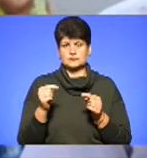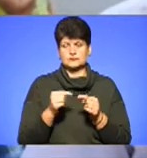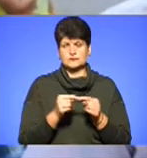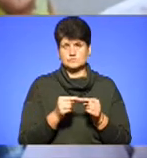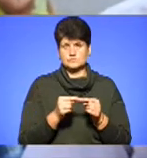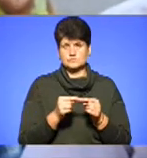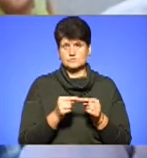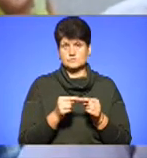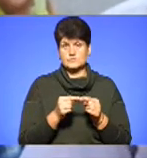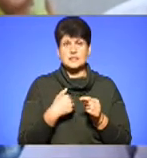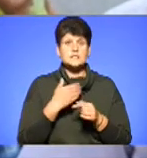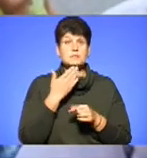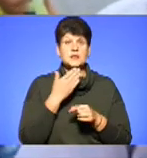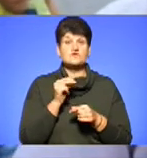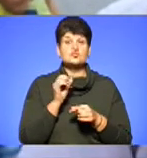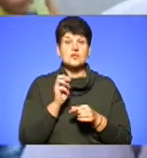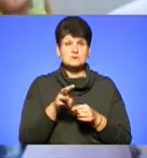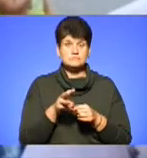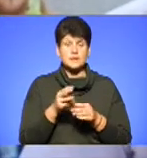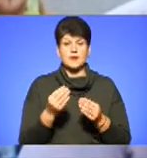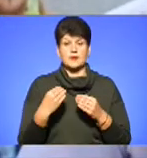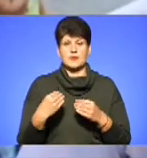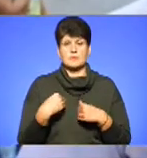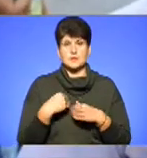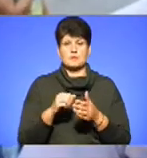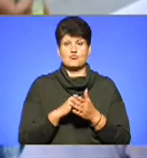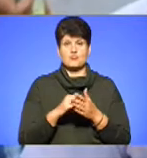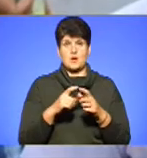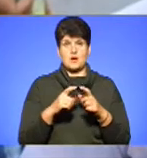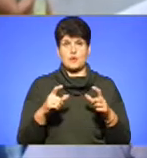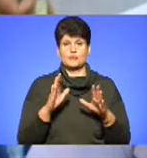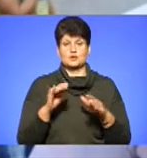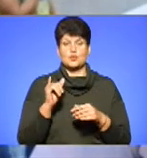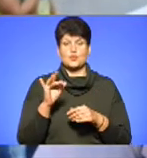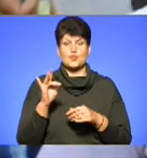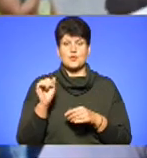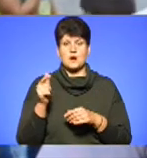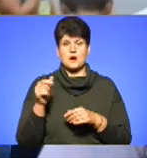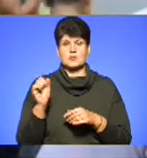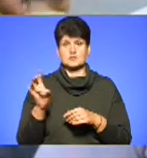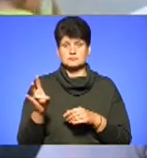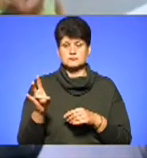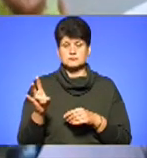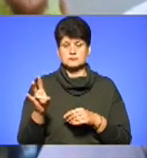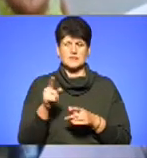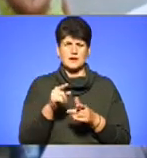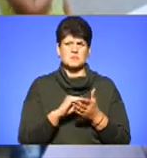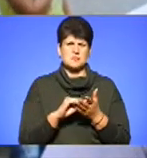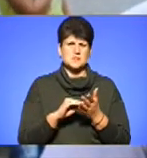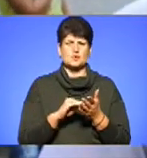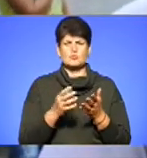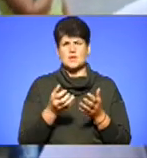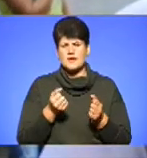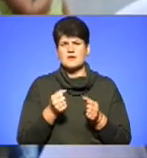Я запитав, чим, і дали мені бумагу, що будуть кропити ураган. Ну і там написано прийняти десь